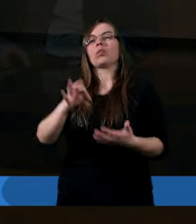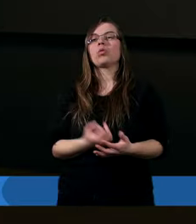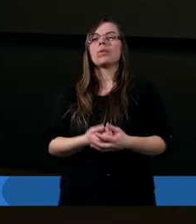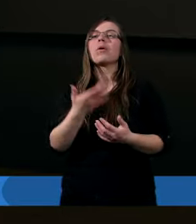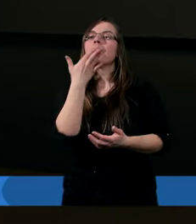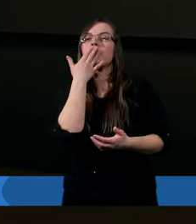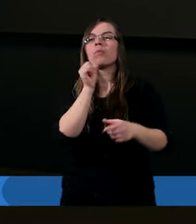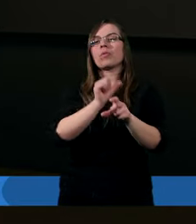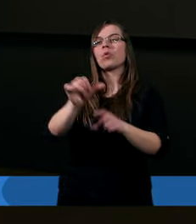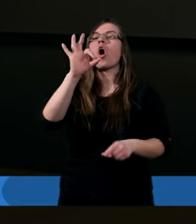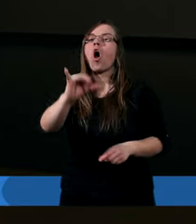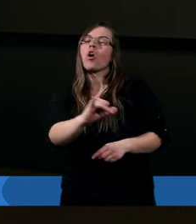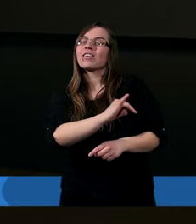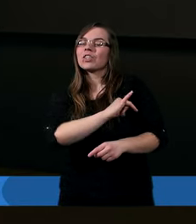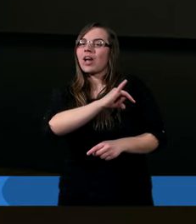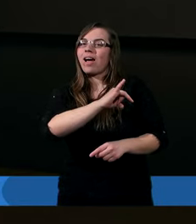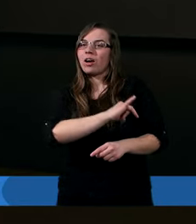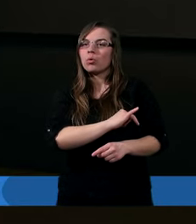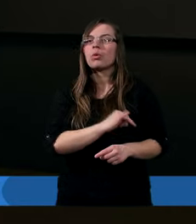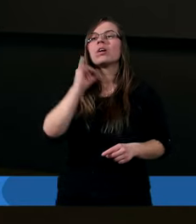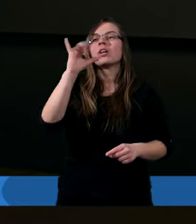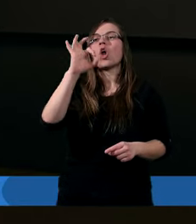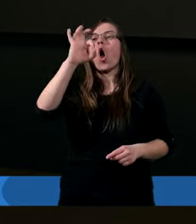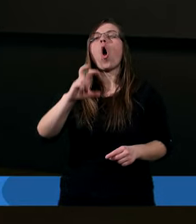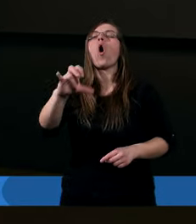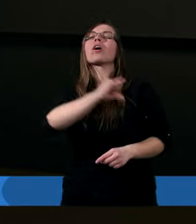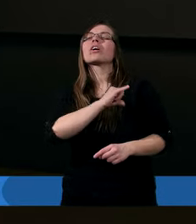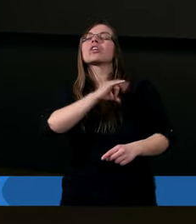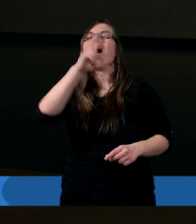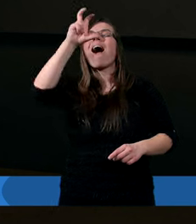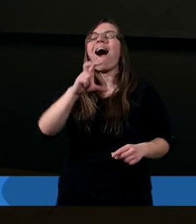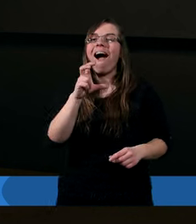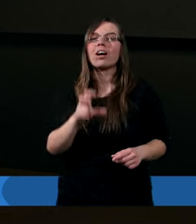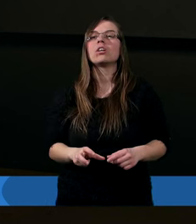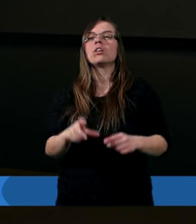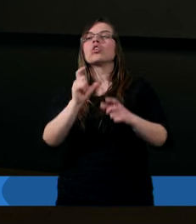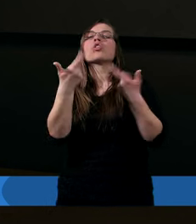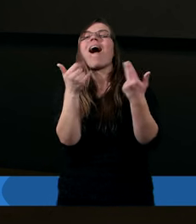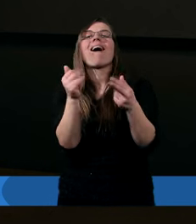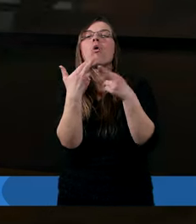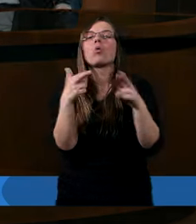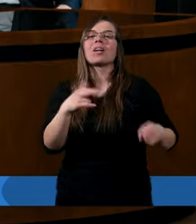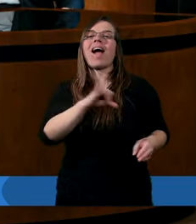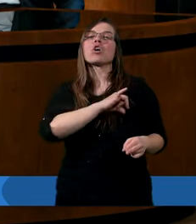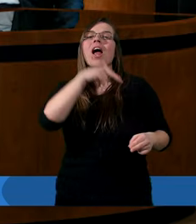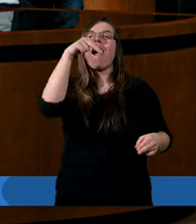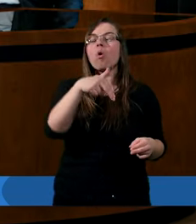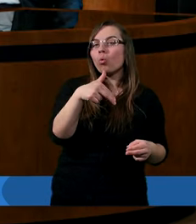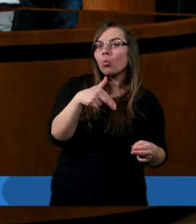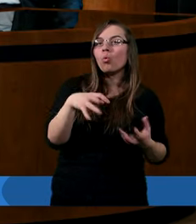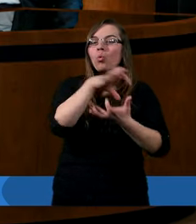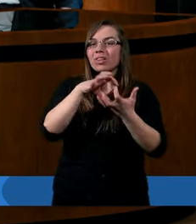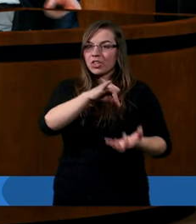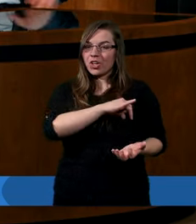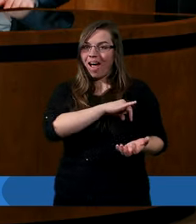Mowa jest o grzechu i o grzechach. Jaka jest różnica? Grzech